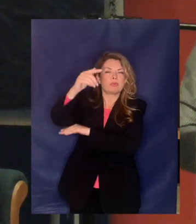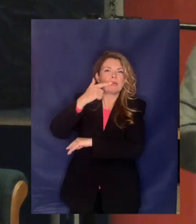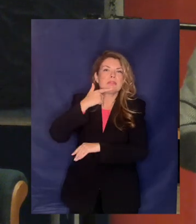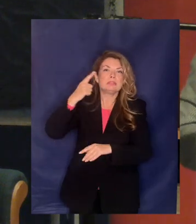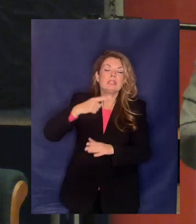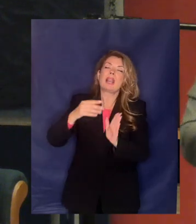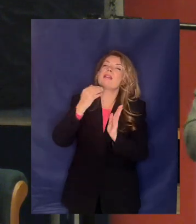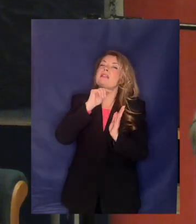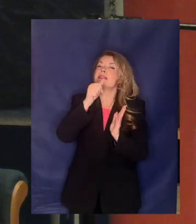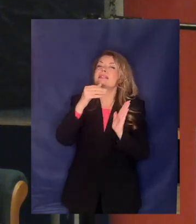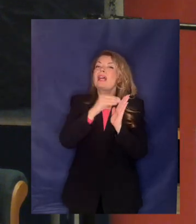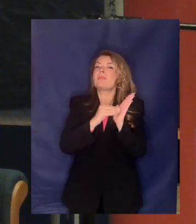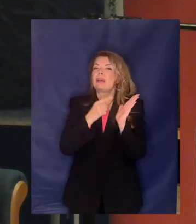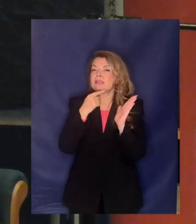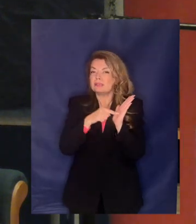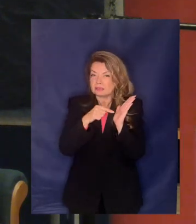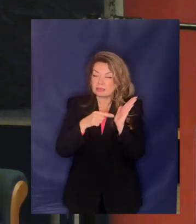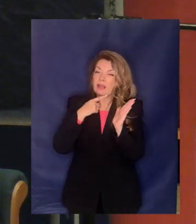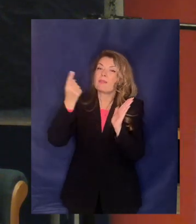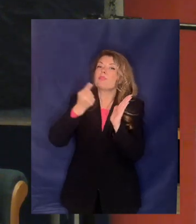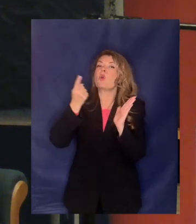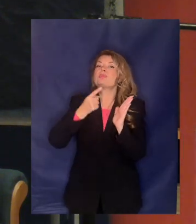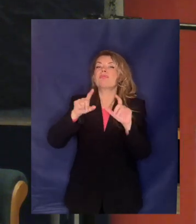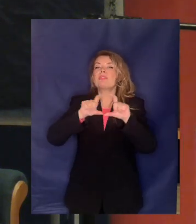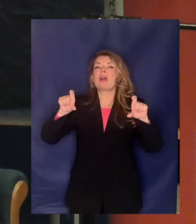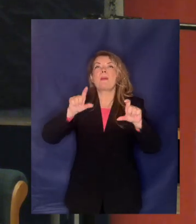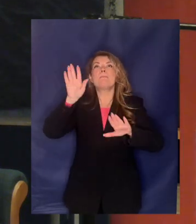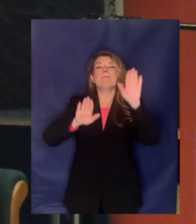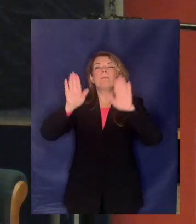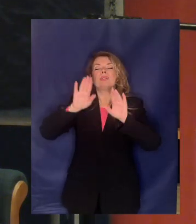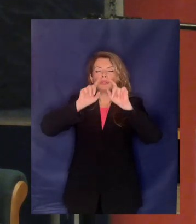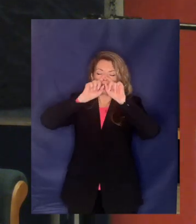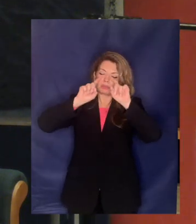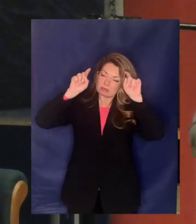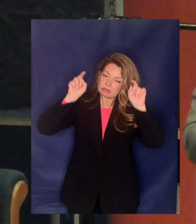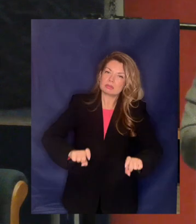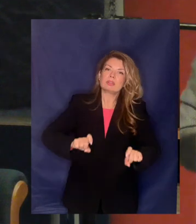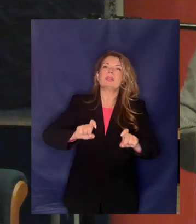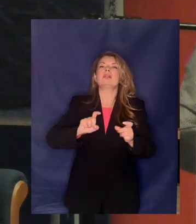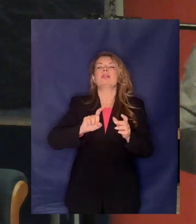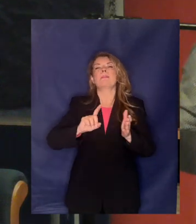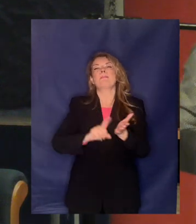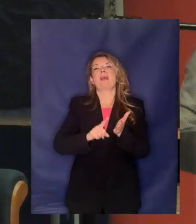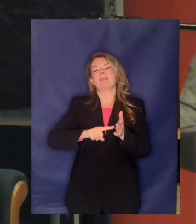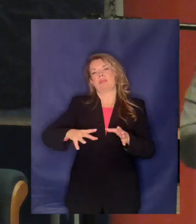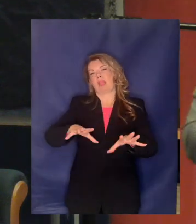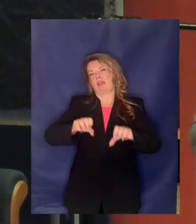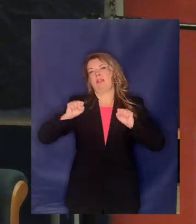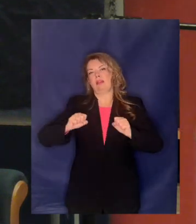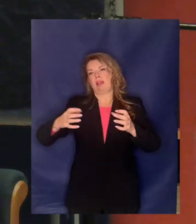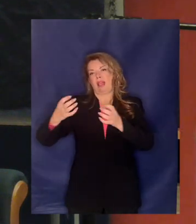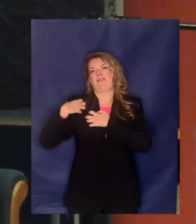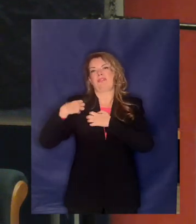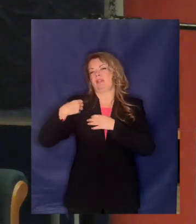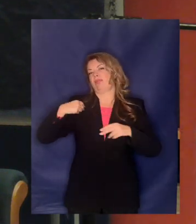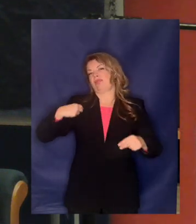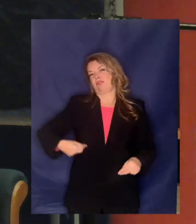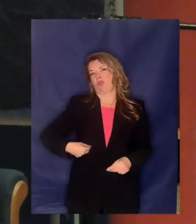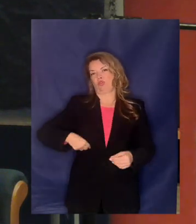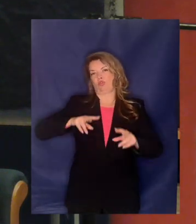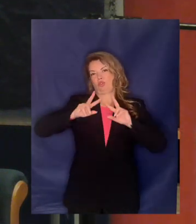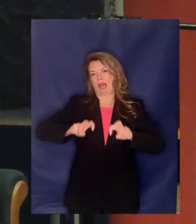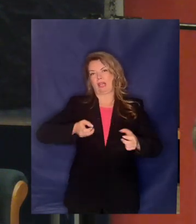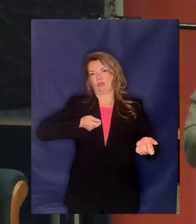με το Σύνταγμα η πλειοψηφία των μετοχών θα πρέπει να πίνει υπό δημόσιο έλεγχο το 2016